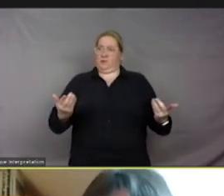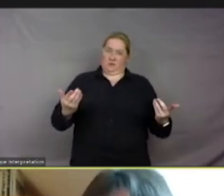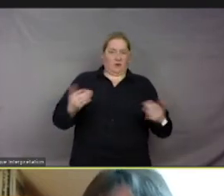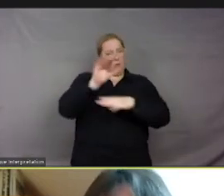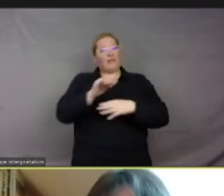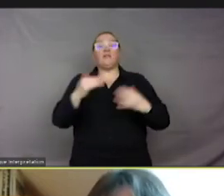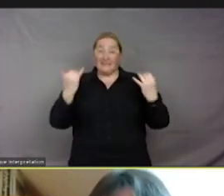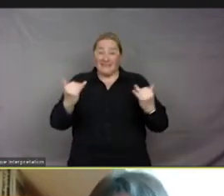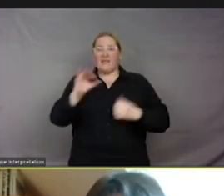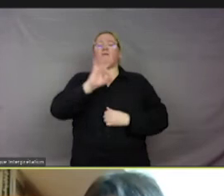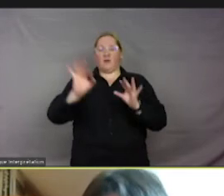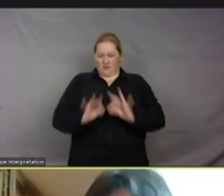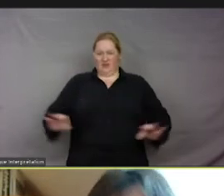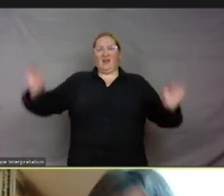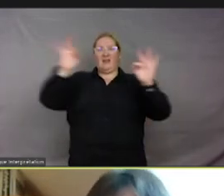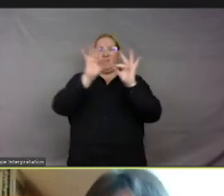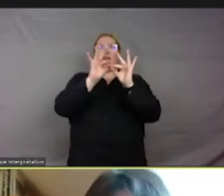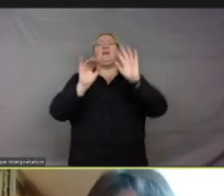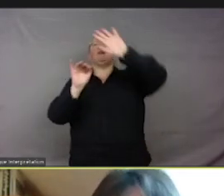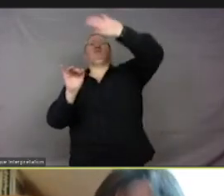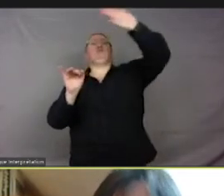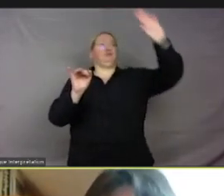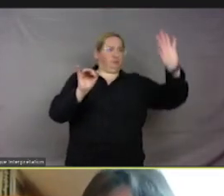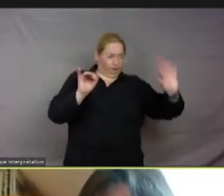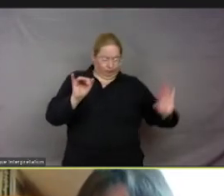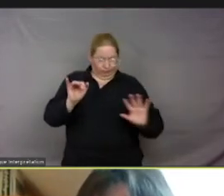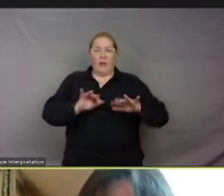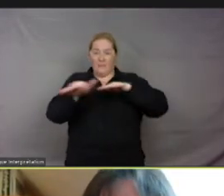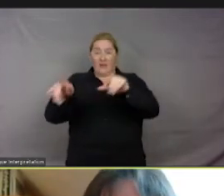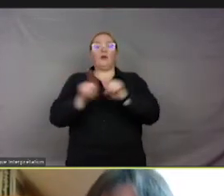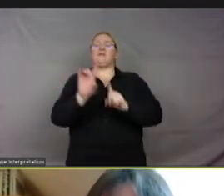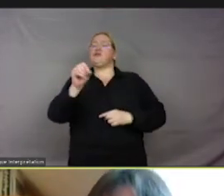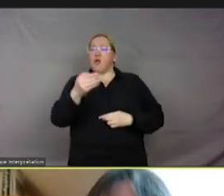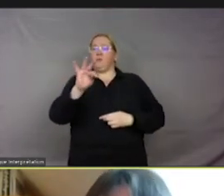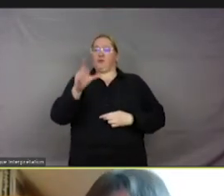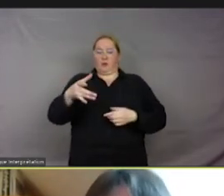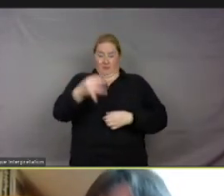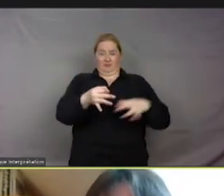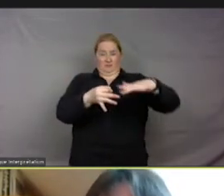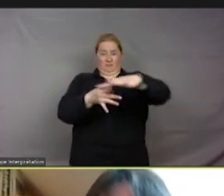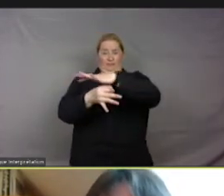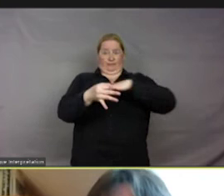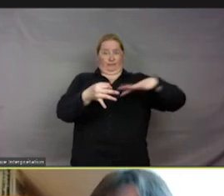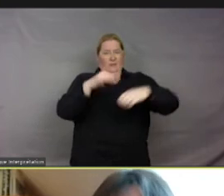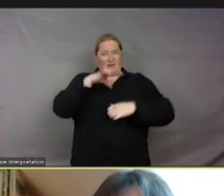maritimes, donc avec les outre-mer, les ultramarins, etc., nous sommes très